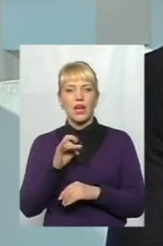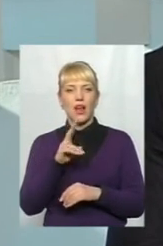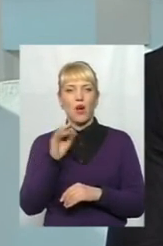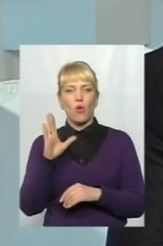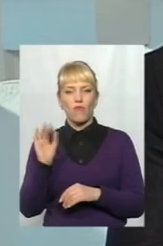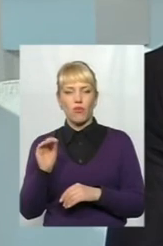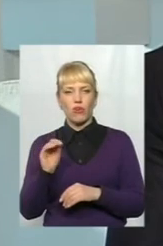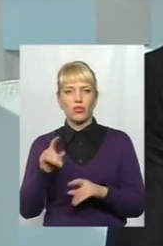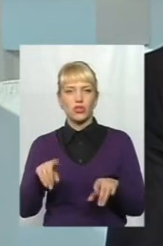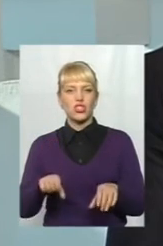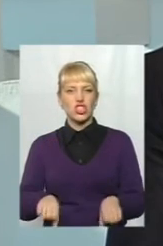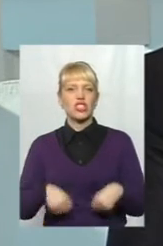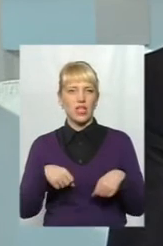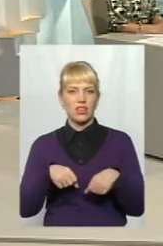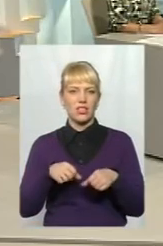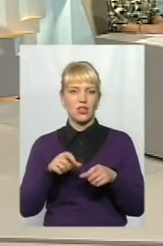Шстанів,